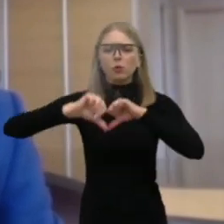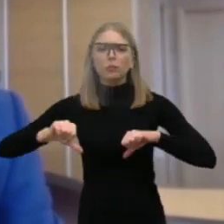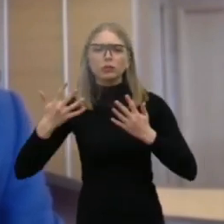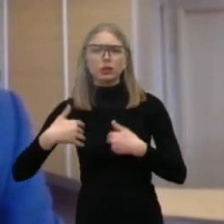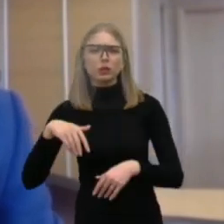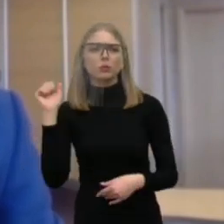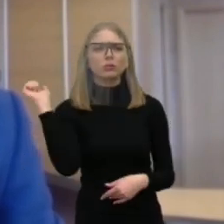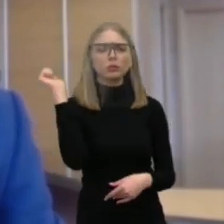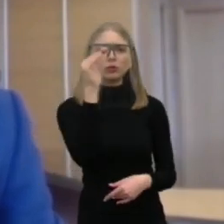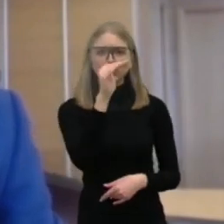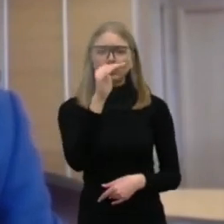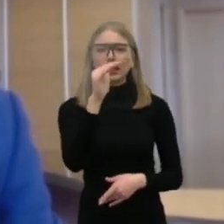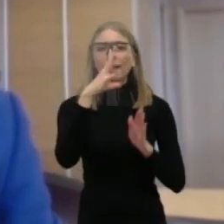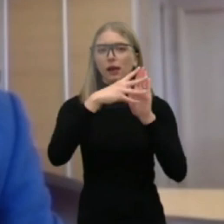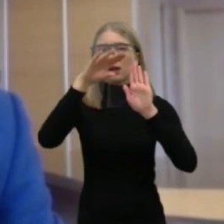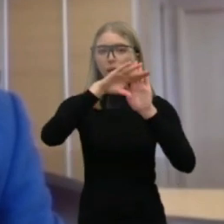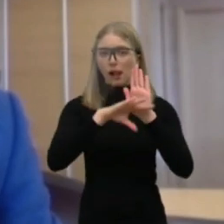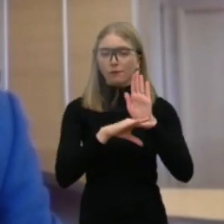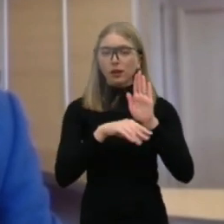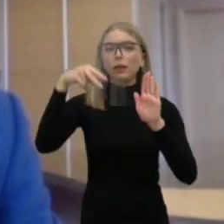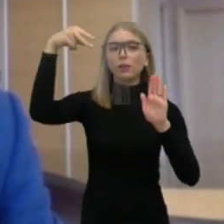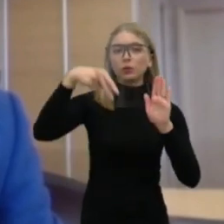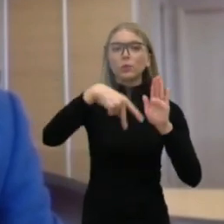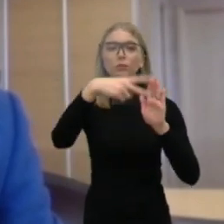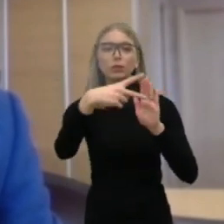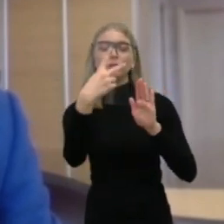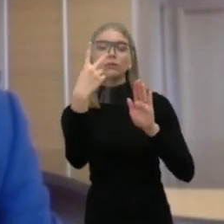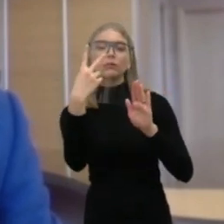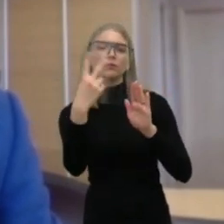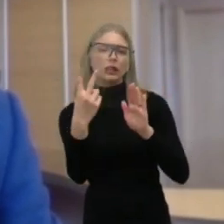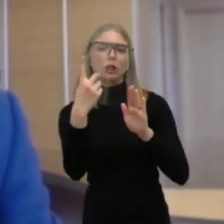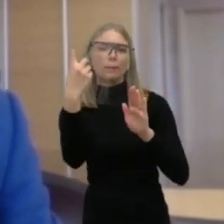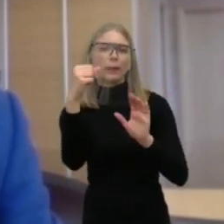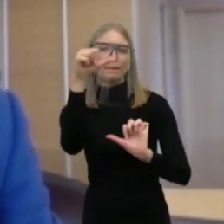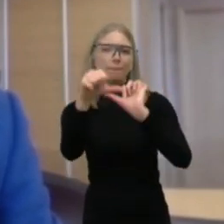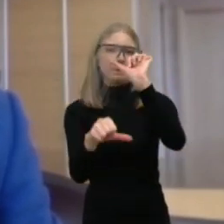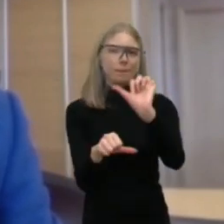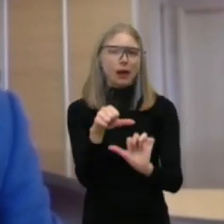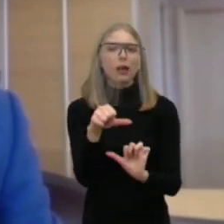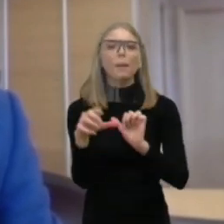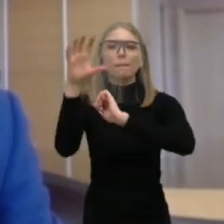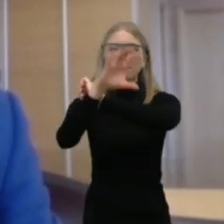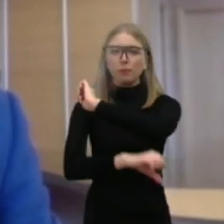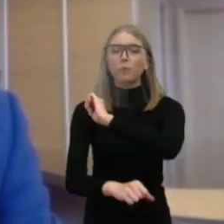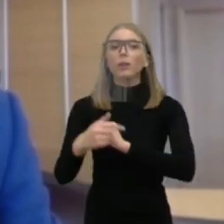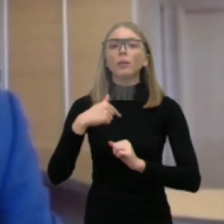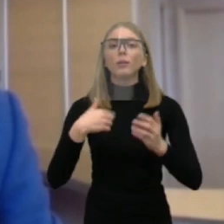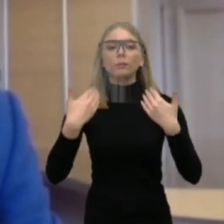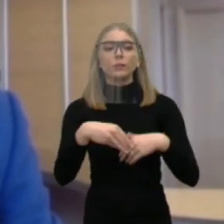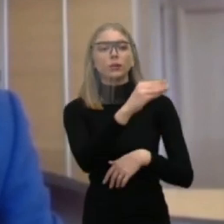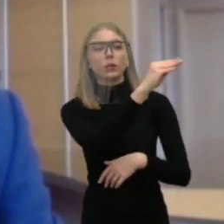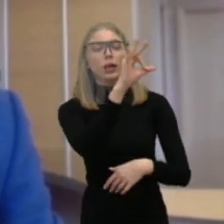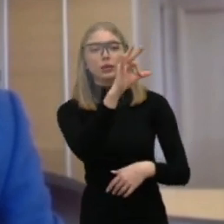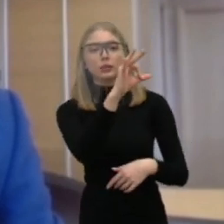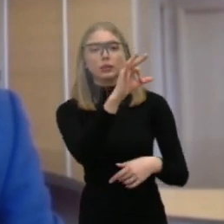labai aišku grafiką, kaip iki 2021 metų pabaigos mes ištaisysime Europos Sąjungos